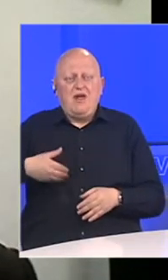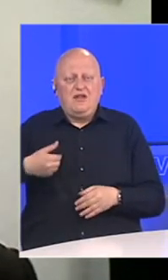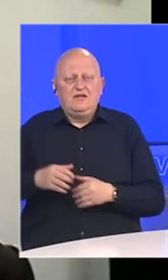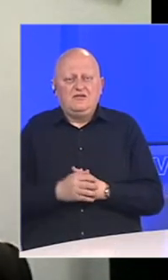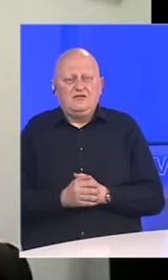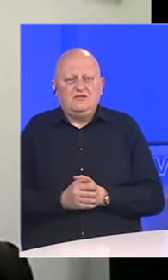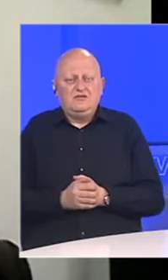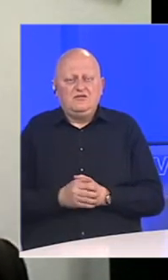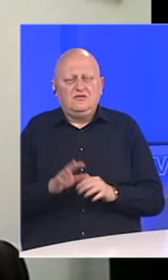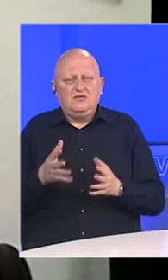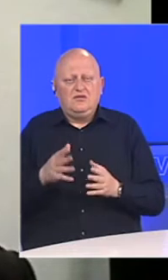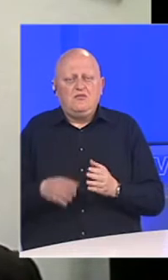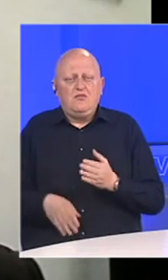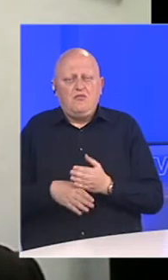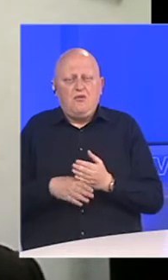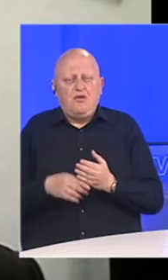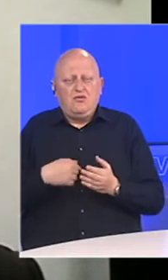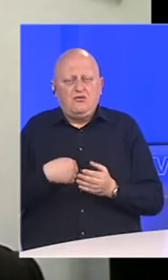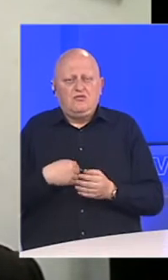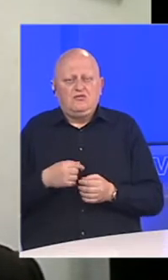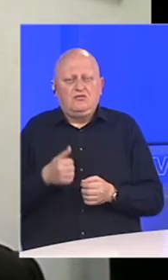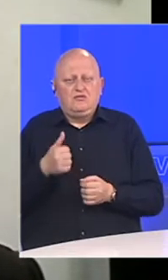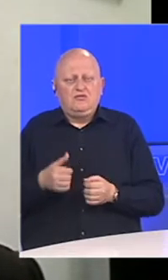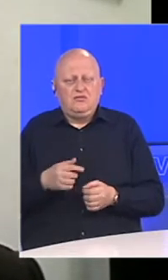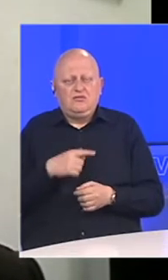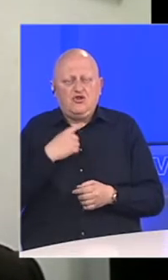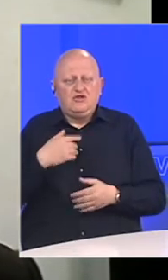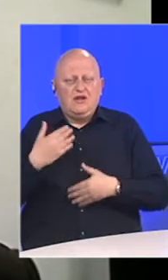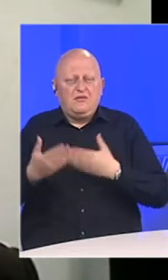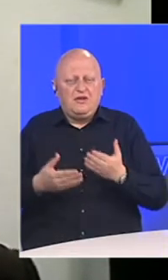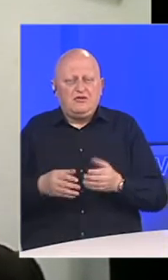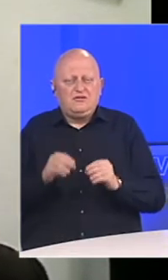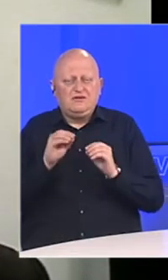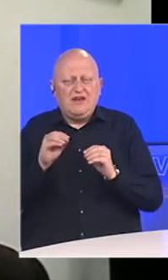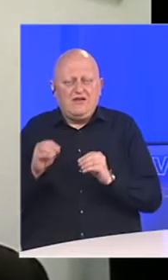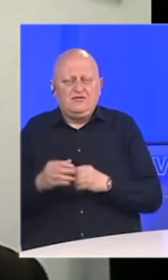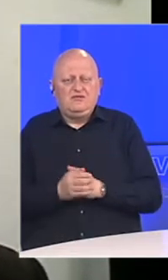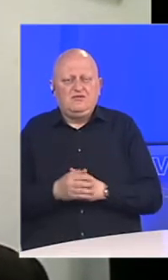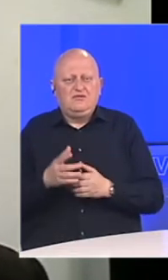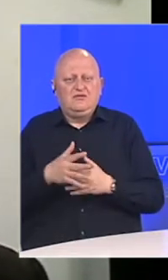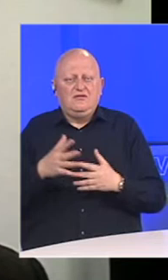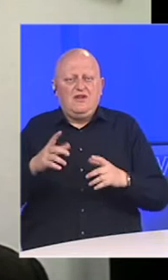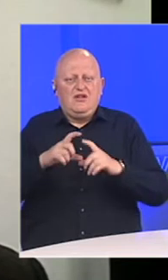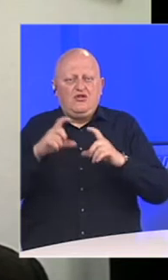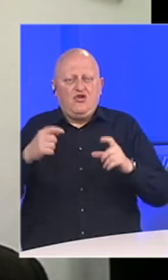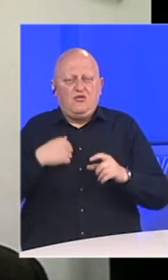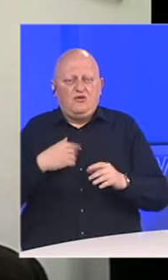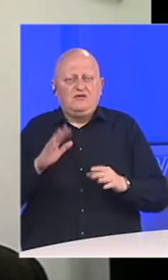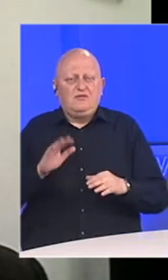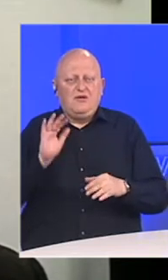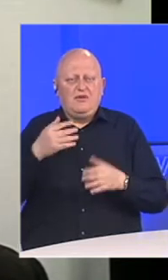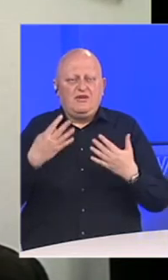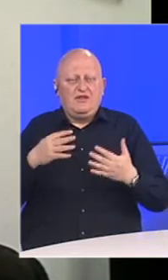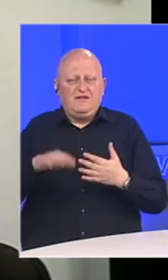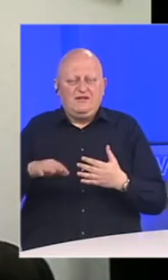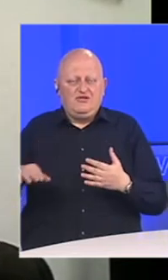možda i pomogli nam u prvi mah, su nam davali puno prijedloga jer ovo je jedan veliki dom, naš dom ima preko 90